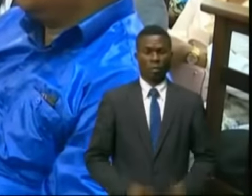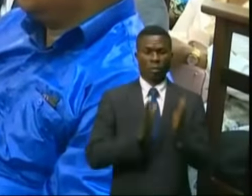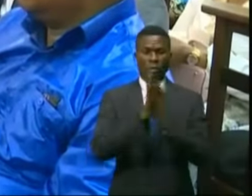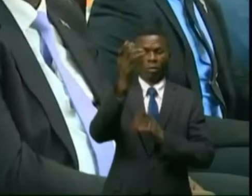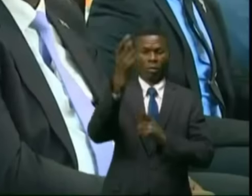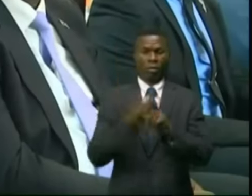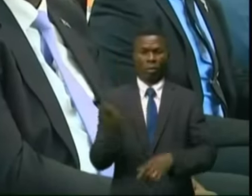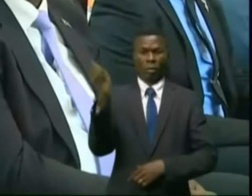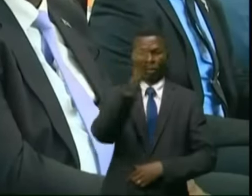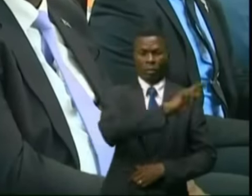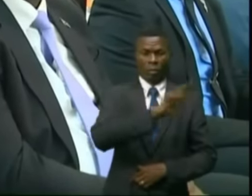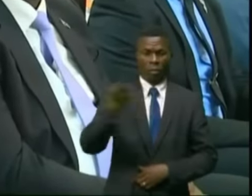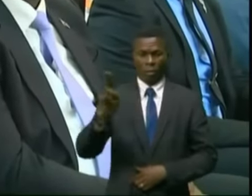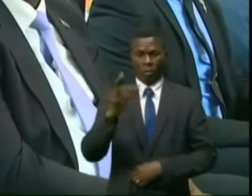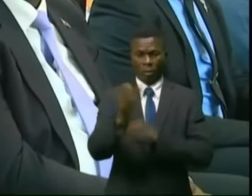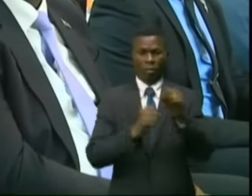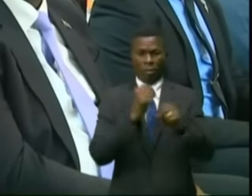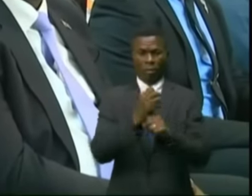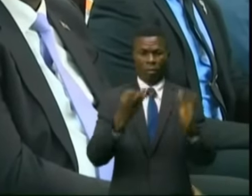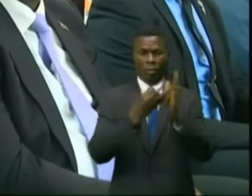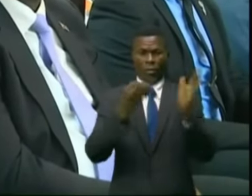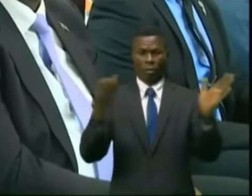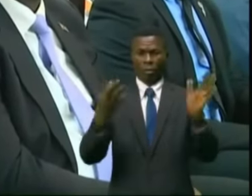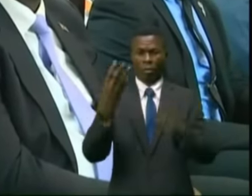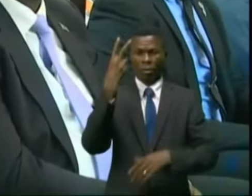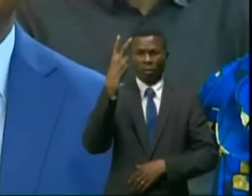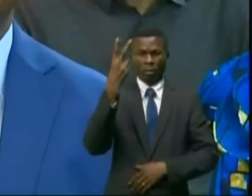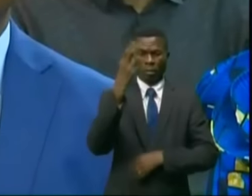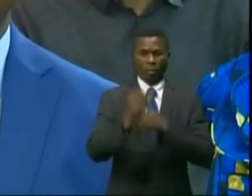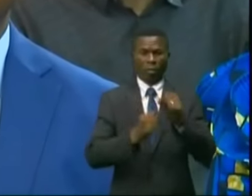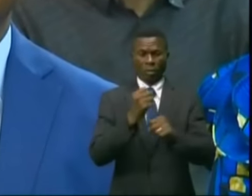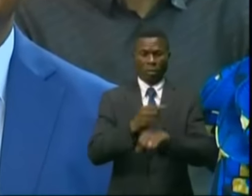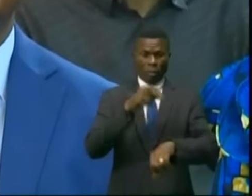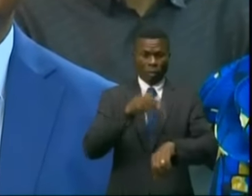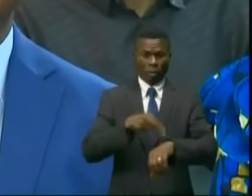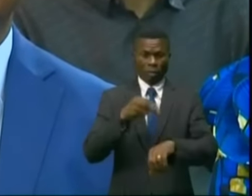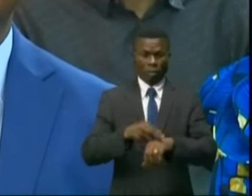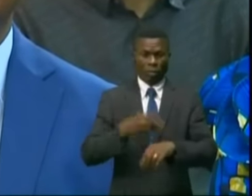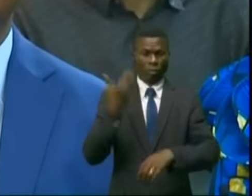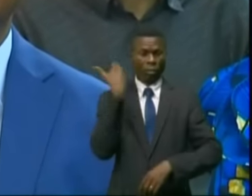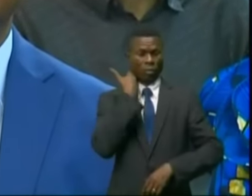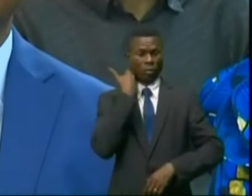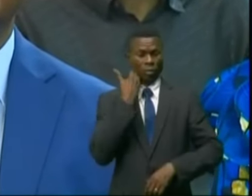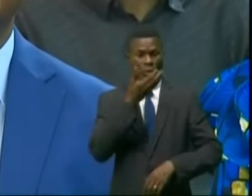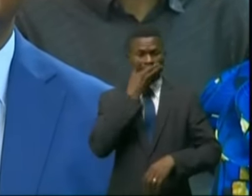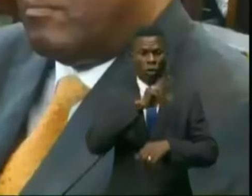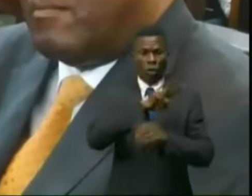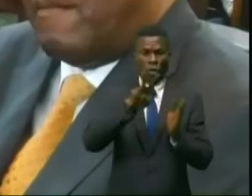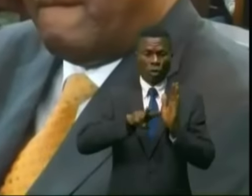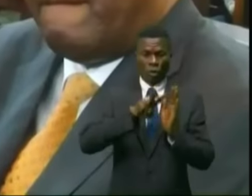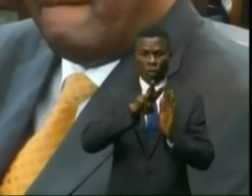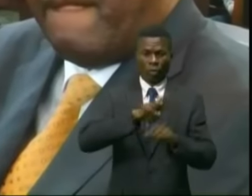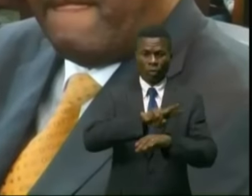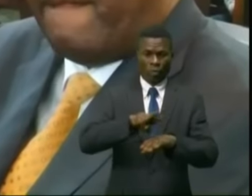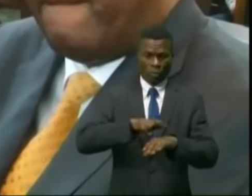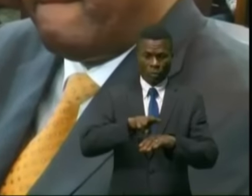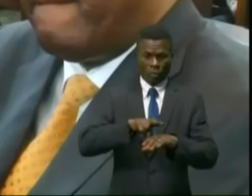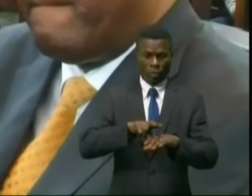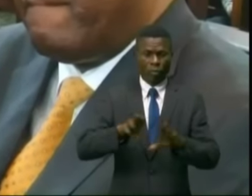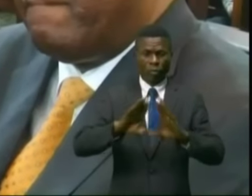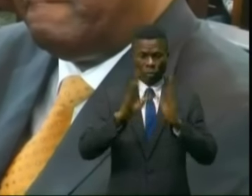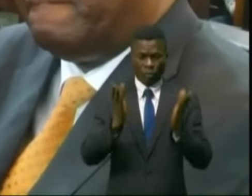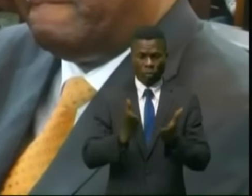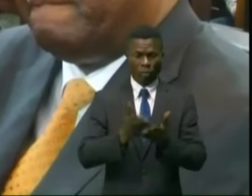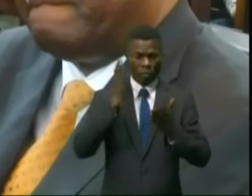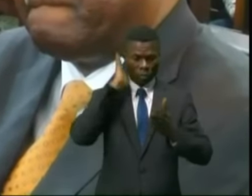à l'âge de 82 ans en pleine période de la pandémie de Covid-19. Tout donné pour le